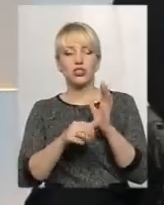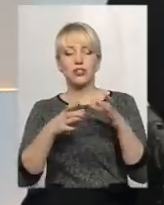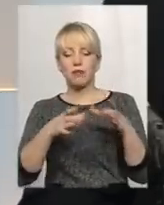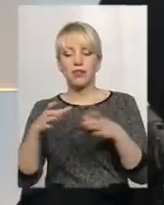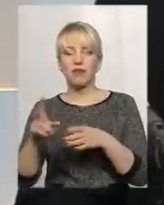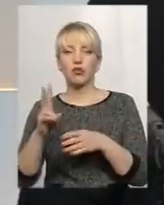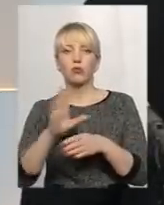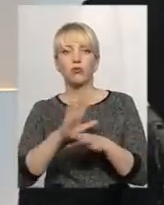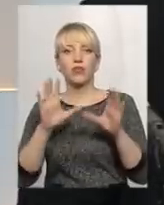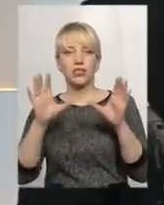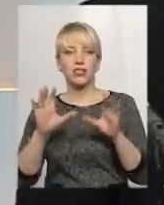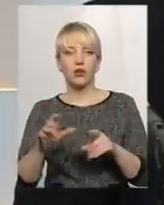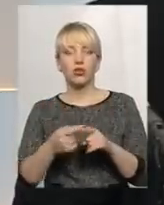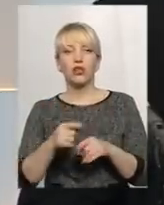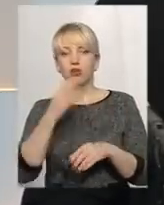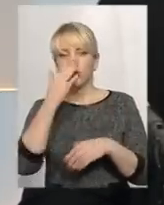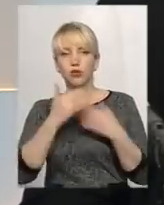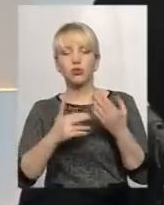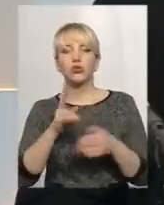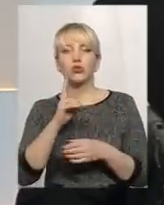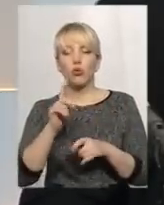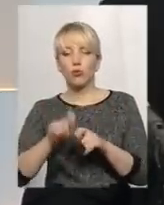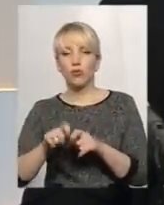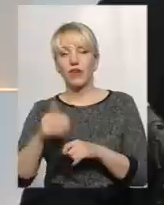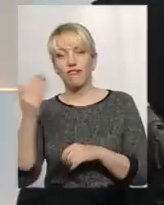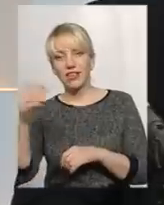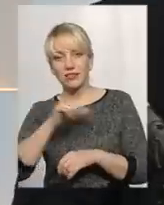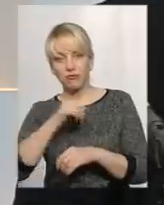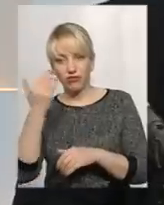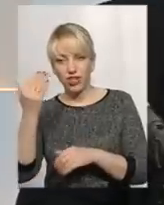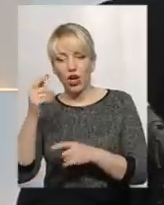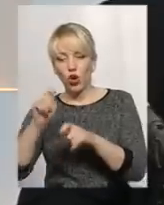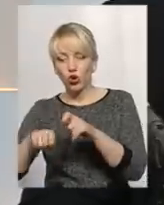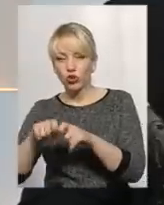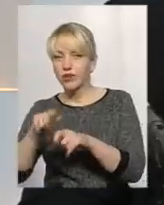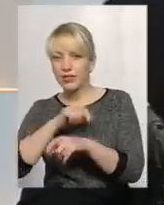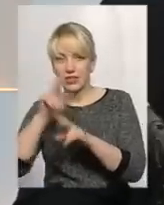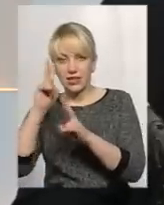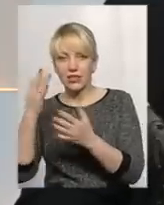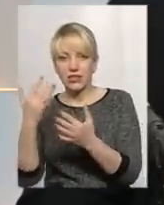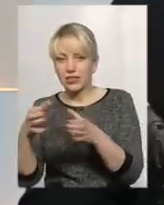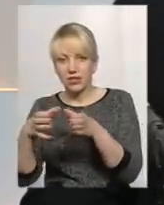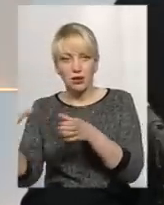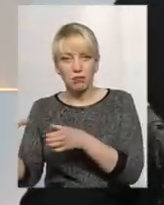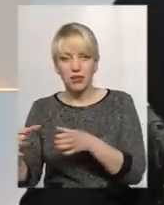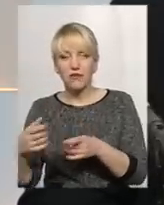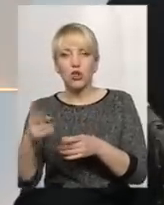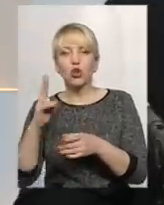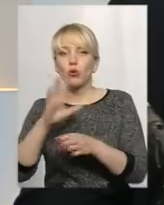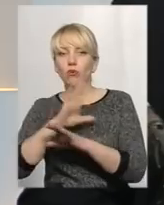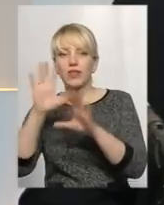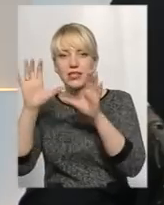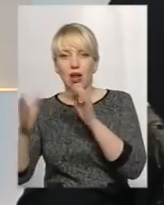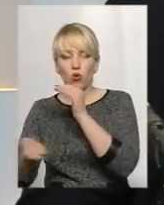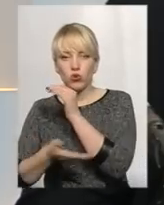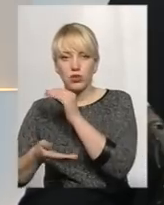незаконно. То вибачте мене, то хтось сьогодні перевіряє? Вони контролюючі органи знають, які пні, яким чином, не можуть встановити, які пні були зрізані незаконно. І ми